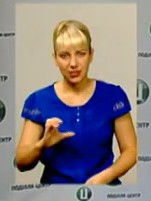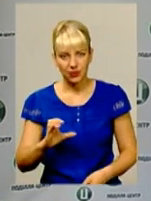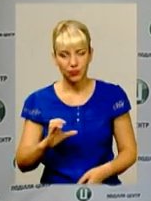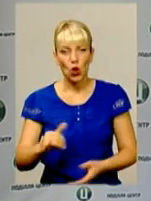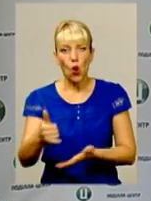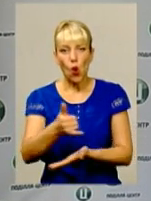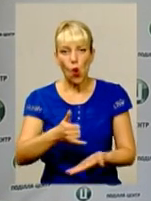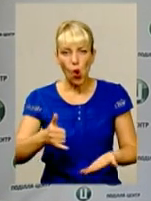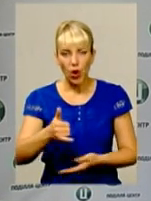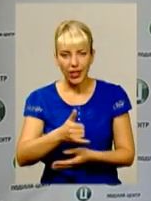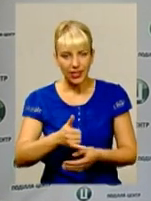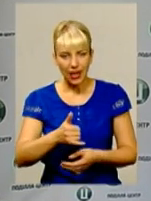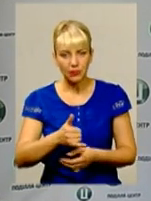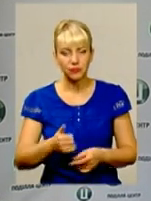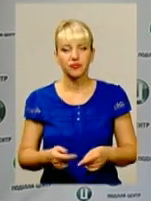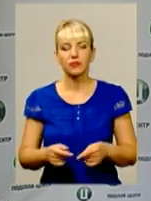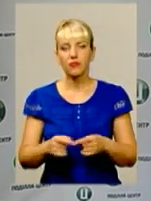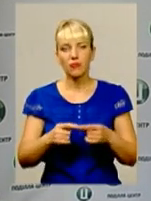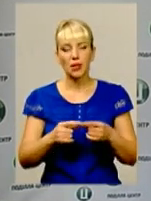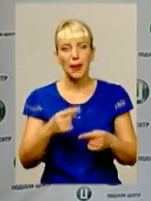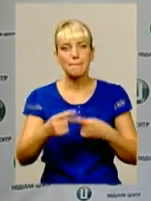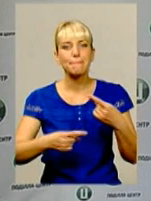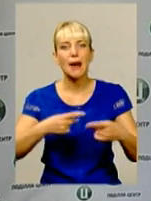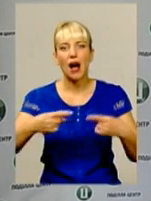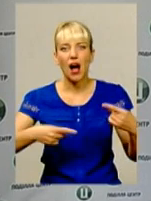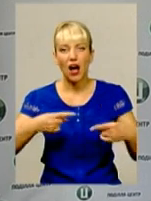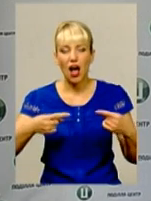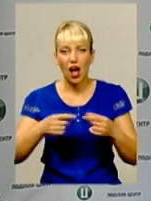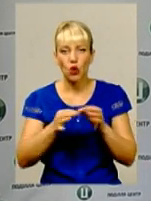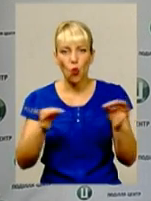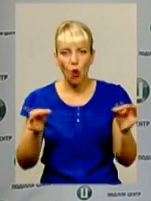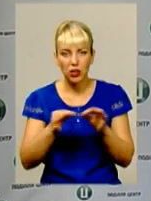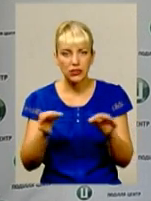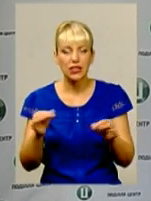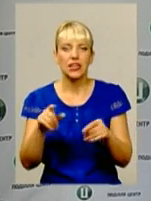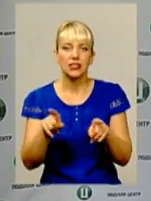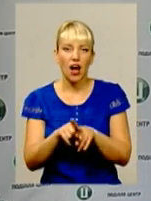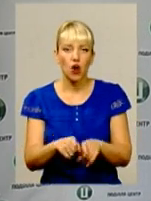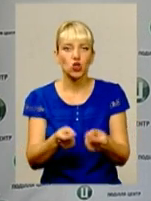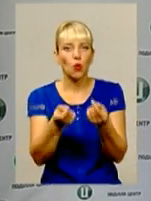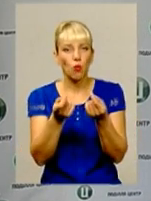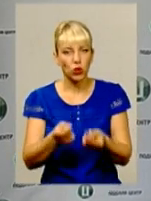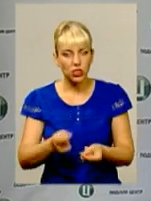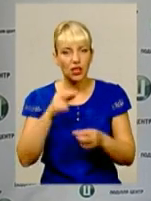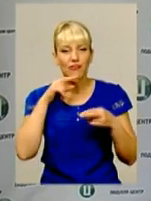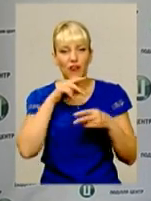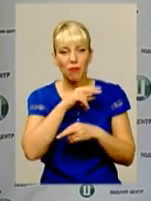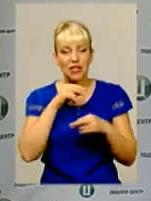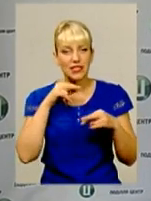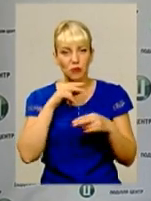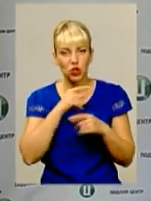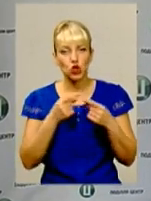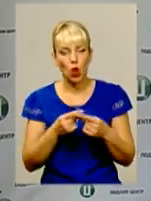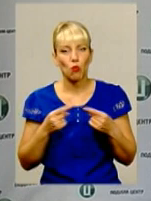олію соняшникову, макаронні вироби, дещо подешевшила фармацевтична продукція, ну і